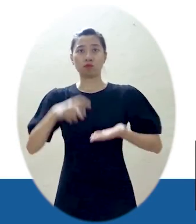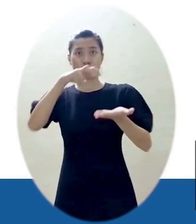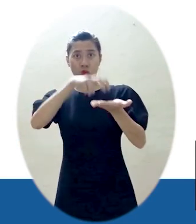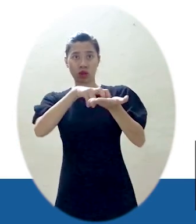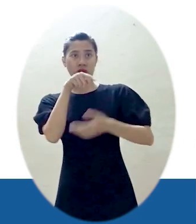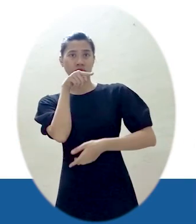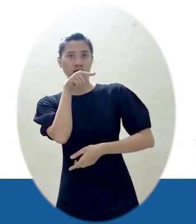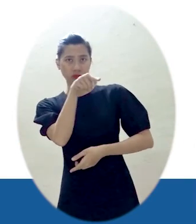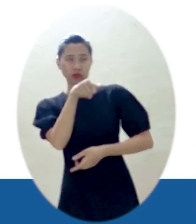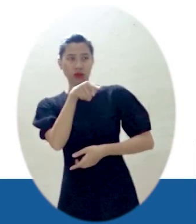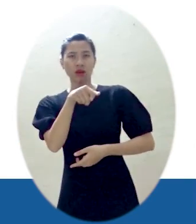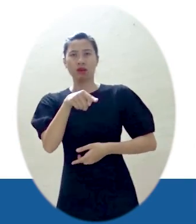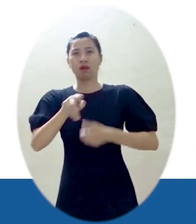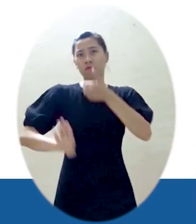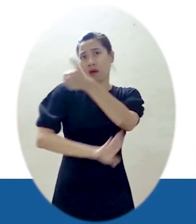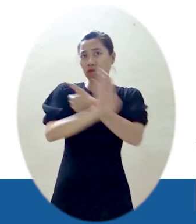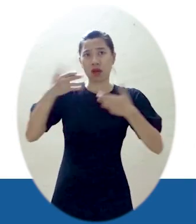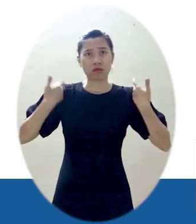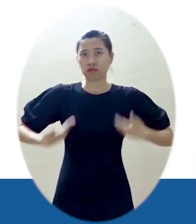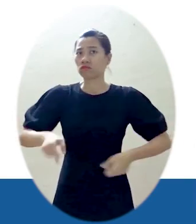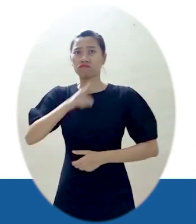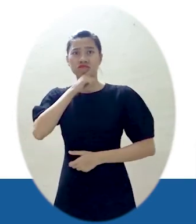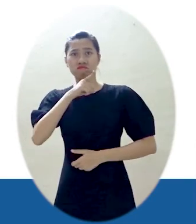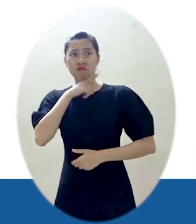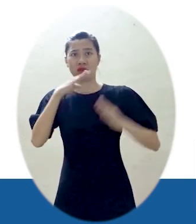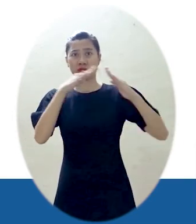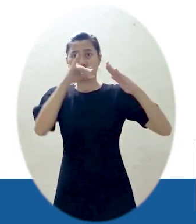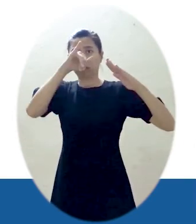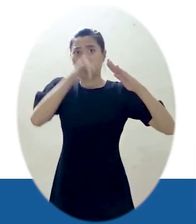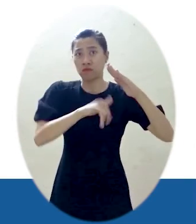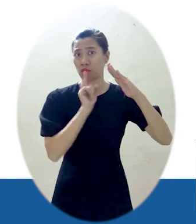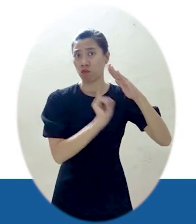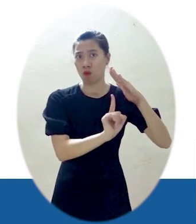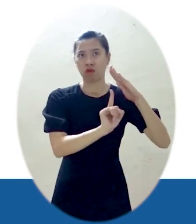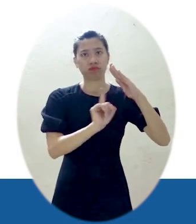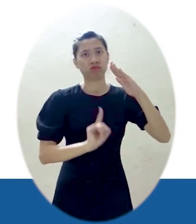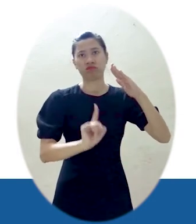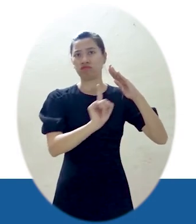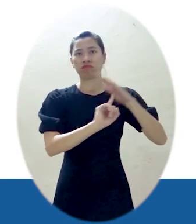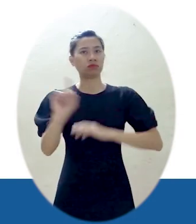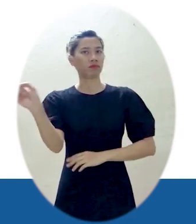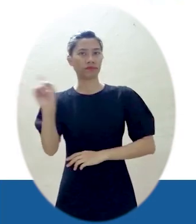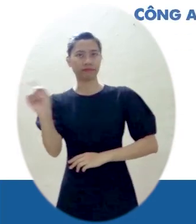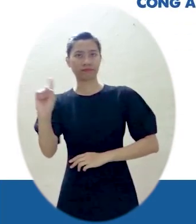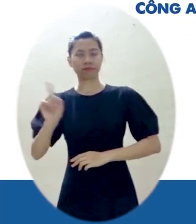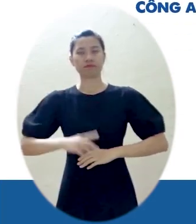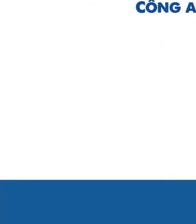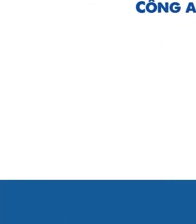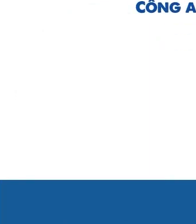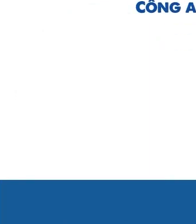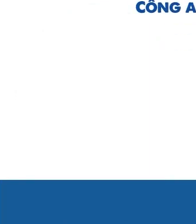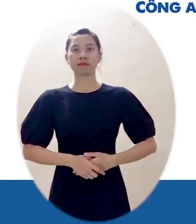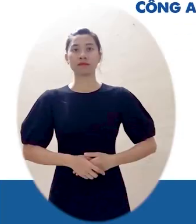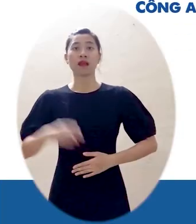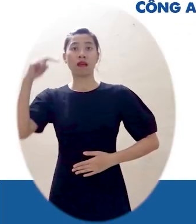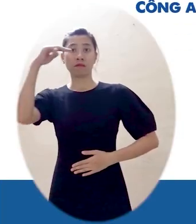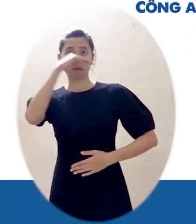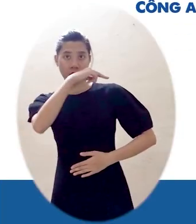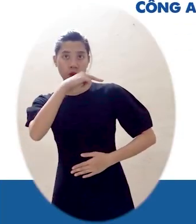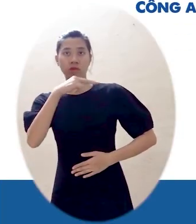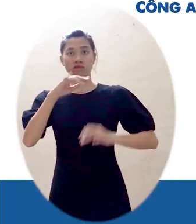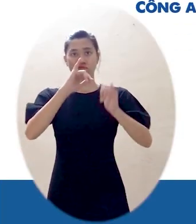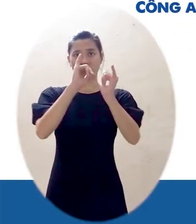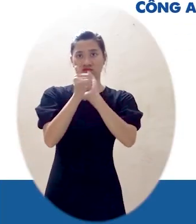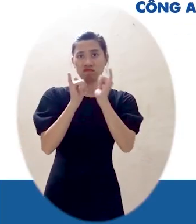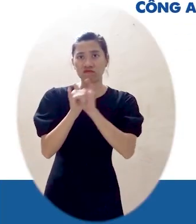giới Tránh để những người khuyết tật hạn chế về khả năng tự bảo vệ ở nhà một mình Nếu bạn là nạn nhân của bạo